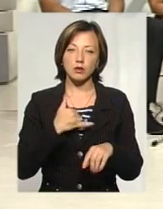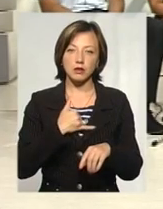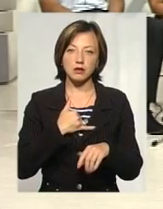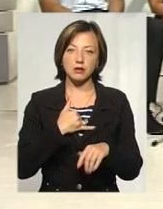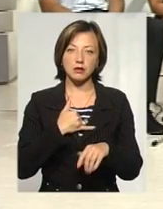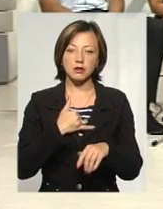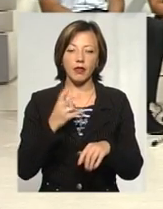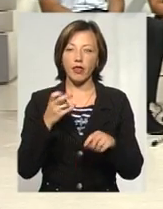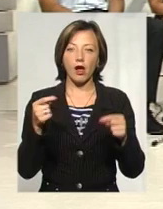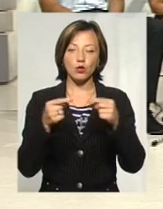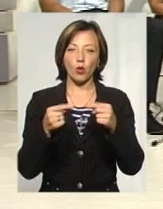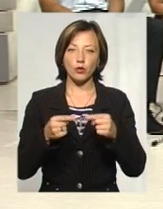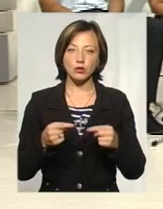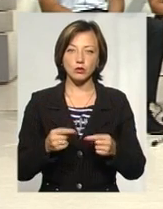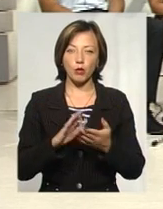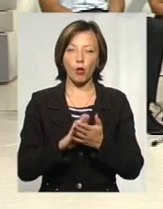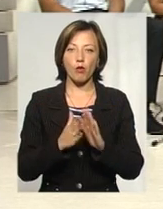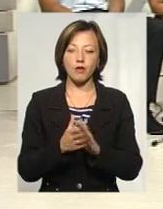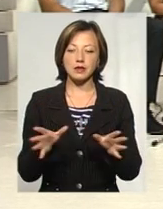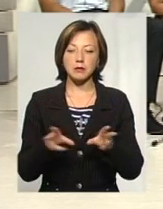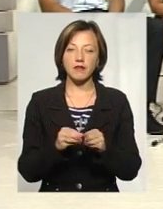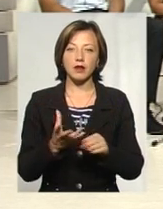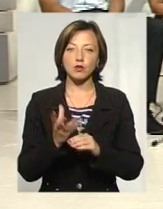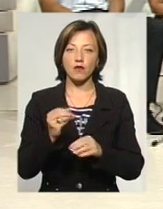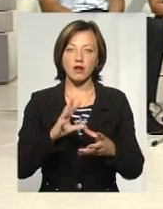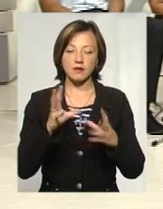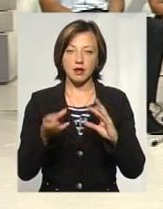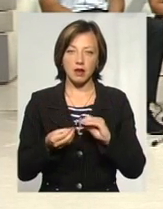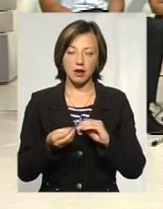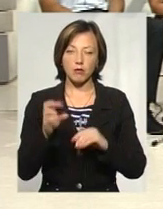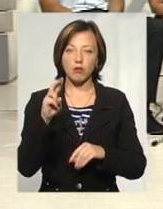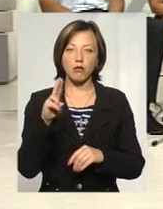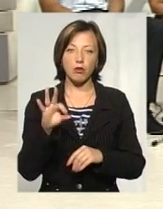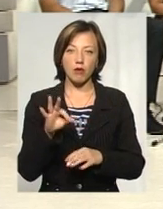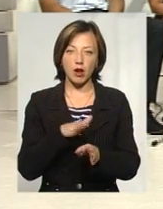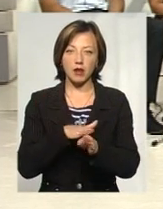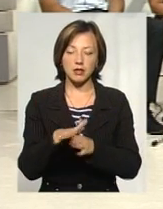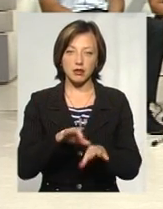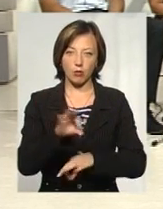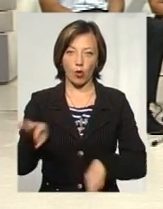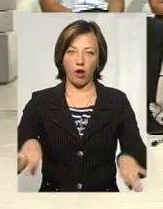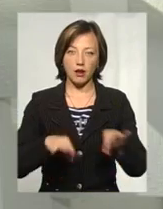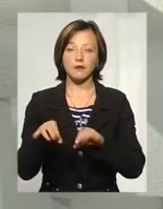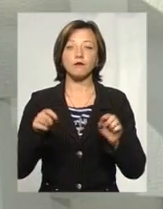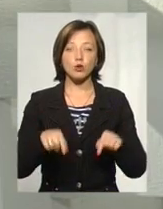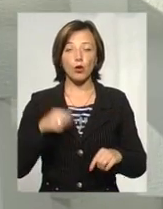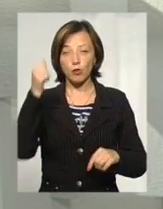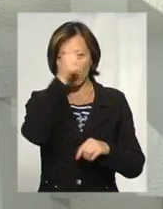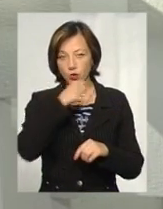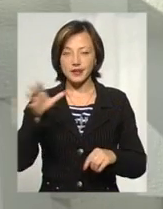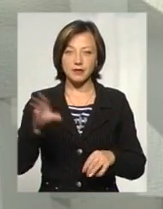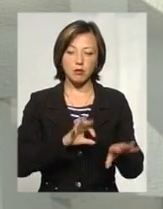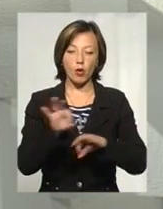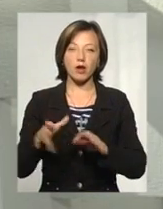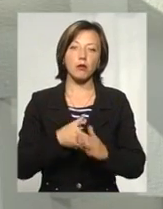неточності по умовах співфінансування і взагалі по реалізації проєктів. Тому в цьому році всі